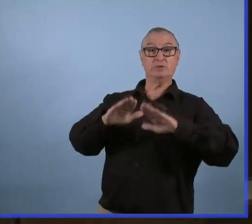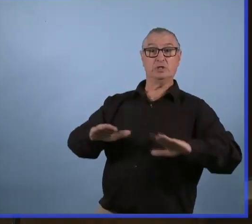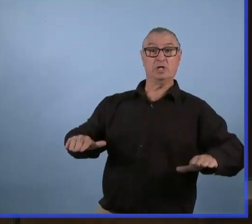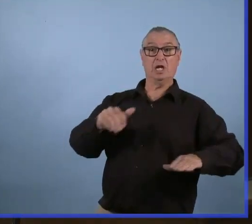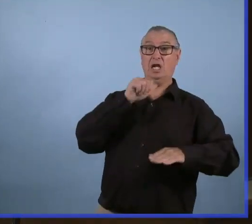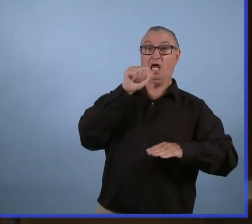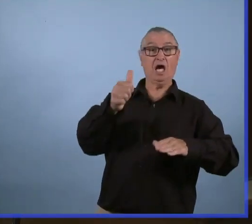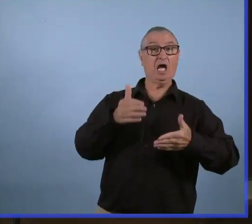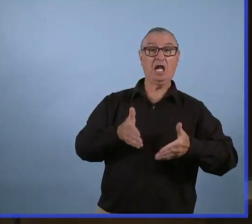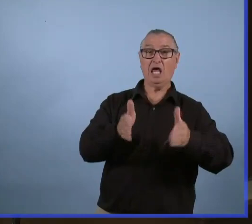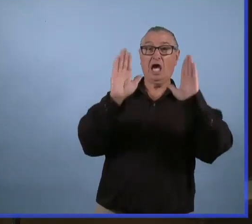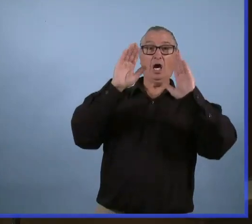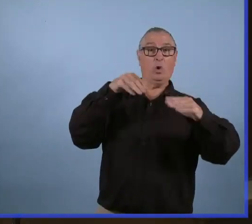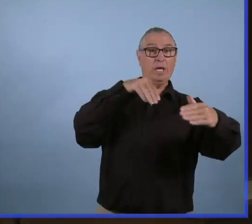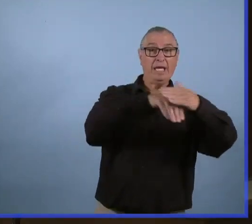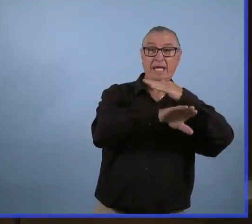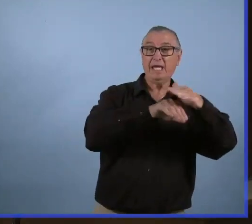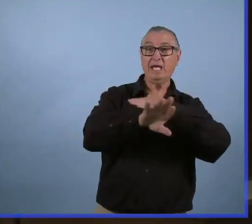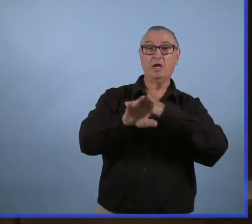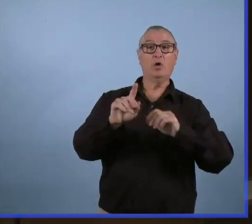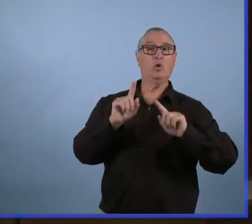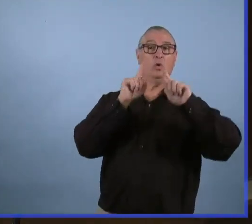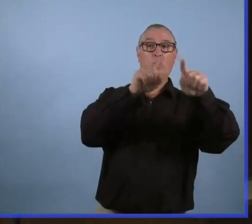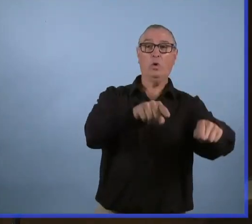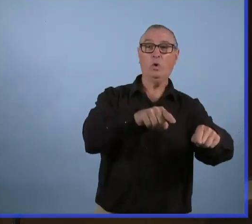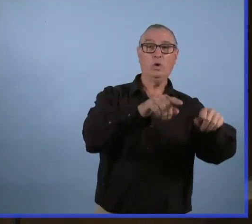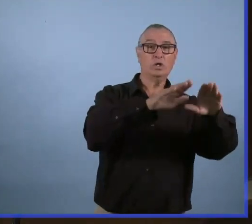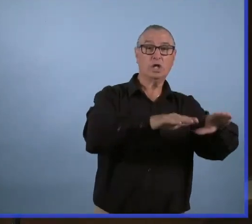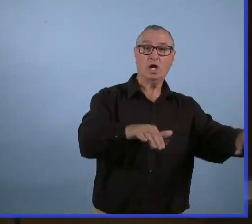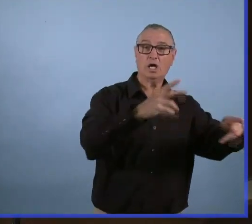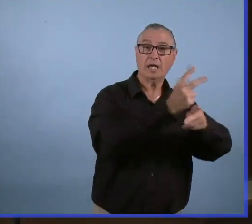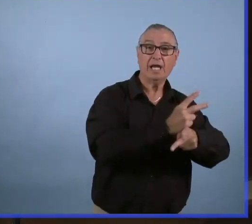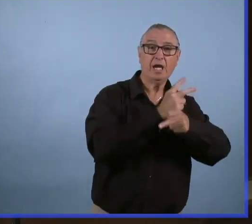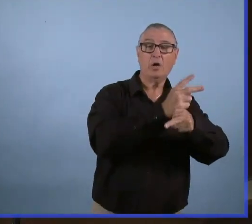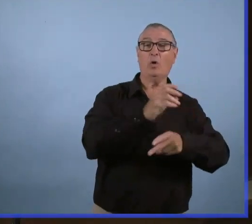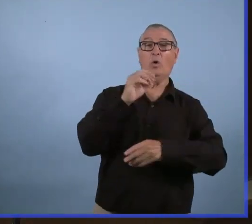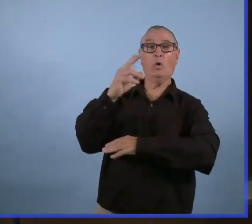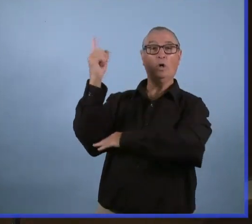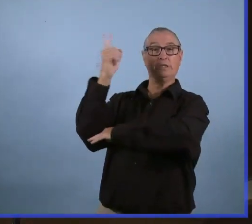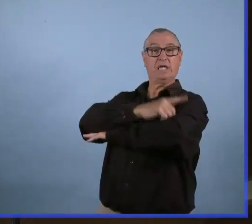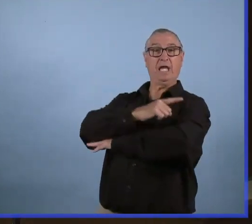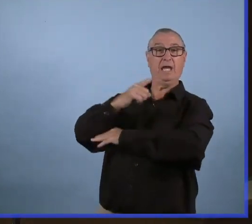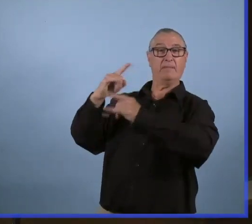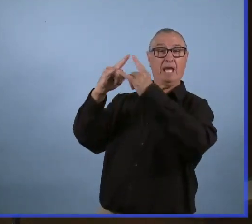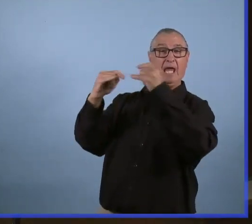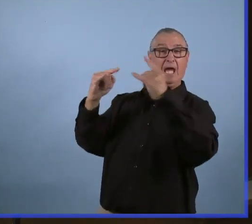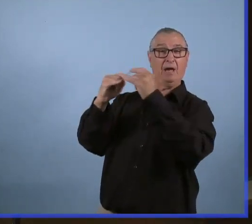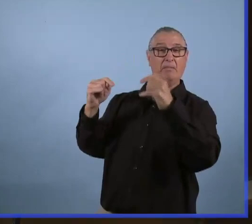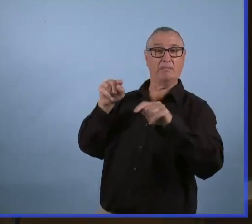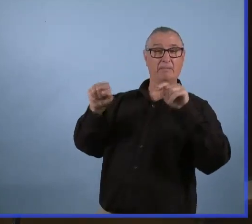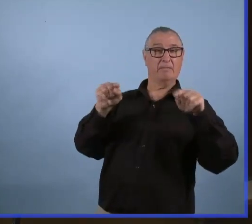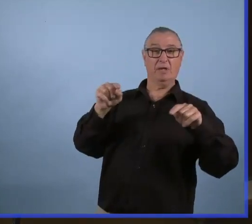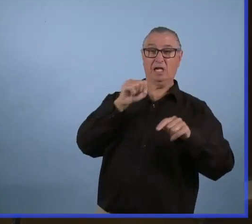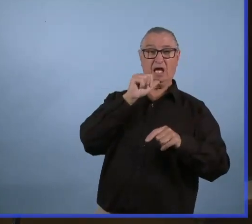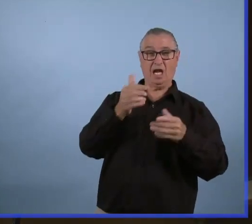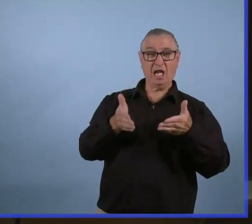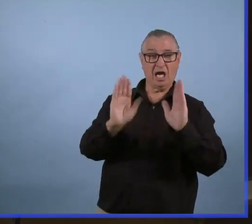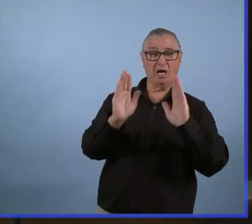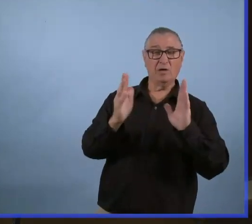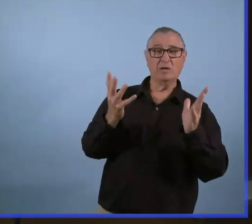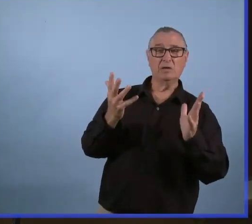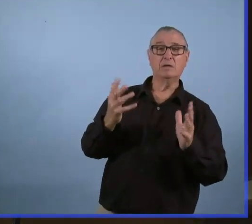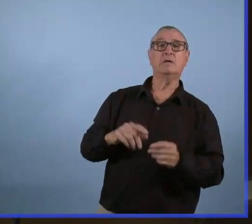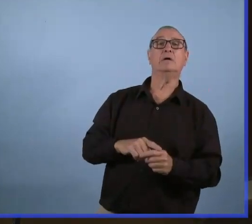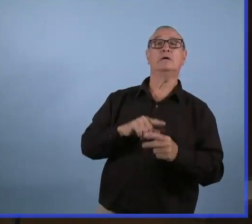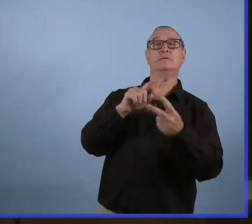Est-ce que ça veut dire que certaines familles ne pourront pas avoir accès ni aux camps de jour ni aux garderies ? On veut essayer de